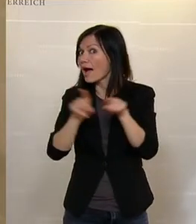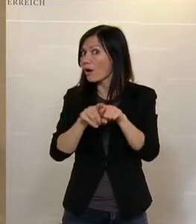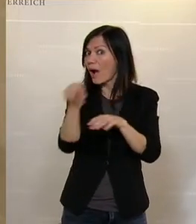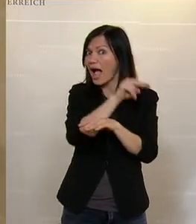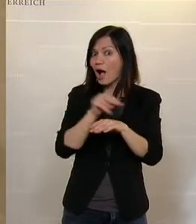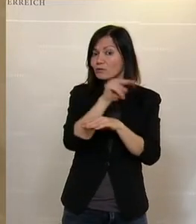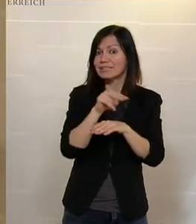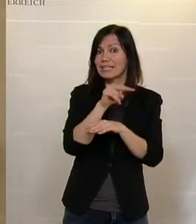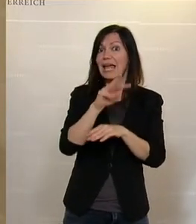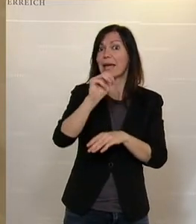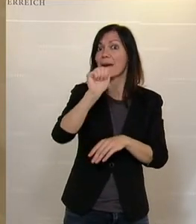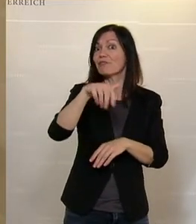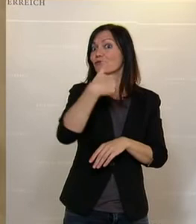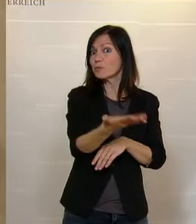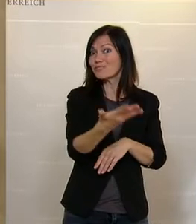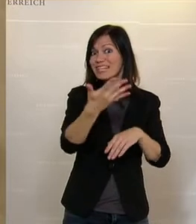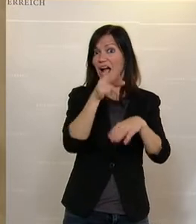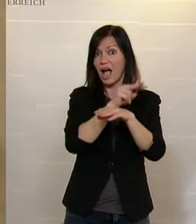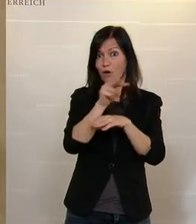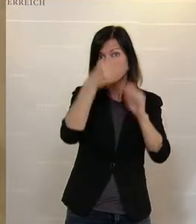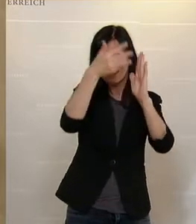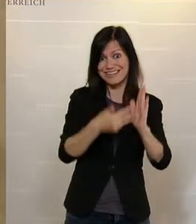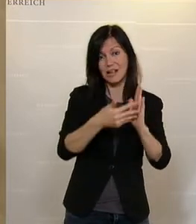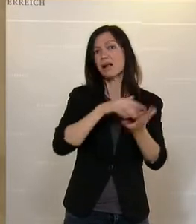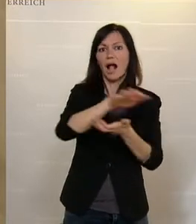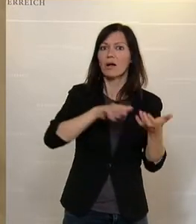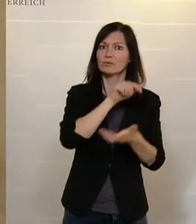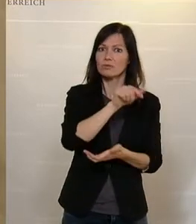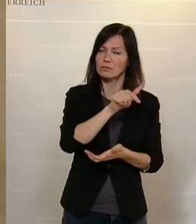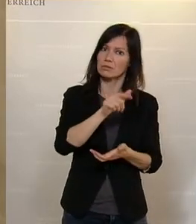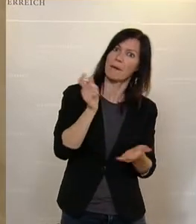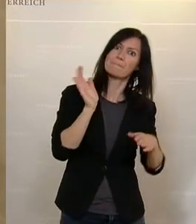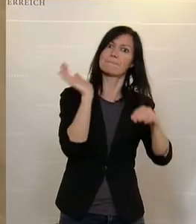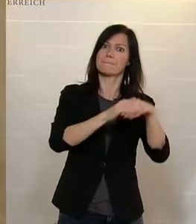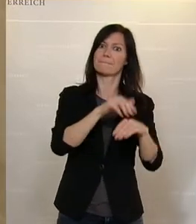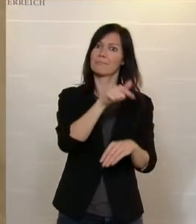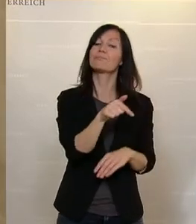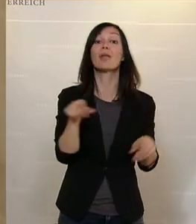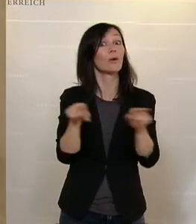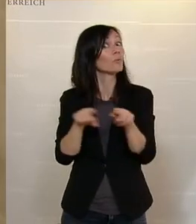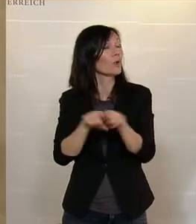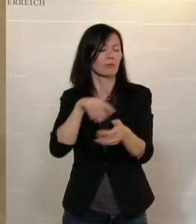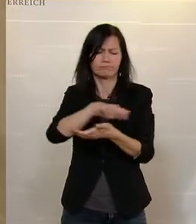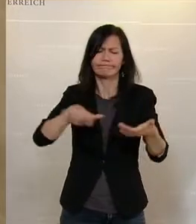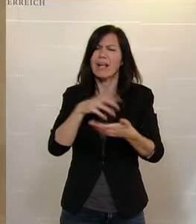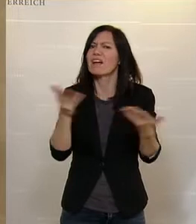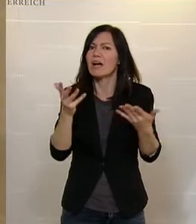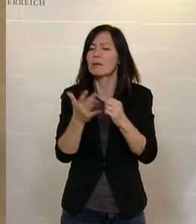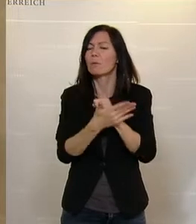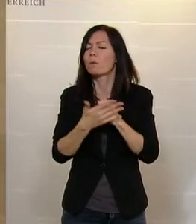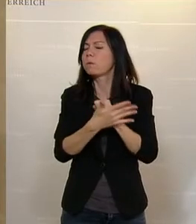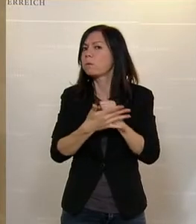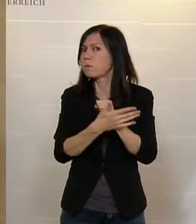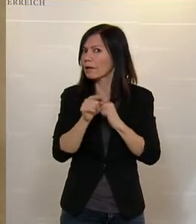Magistratsabteilung 50, und jedenfalls auch ein riesengroßer Skandal über eine Vertuschung.